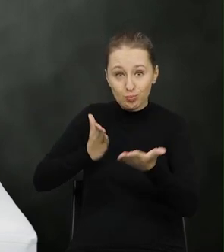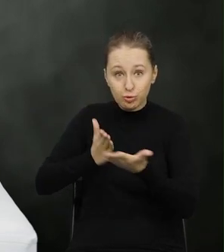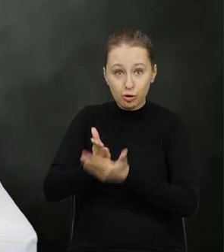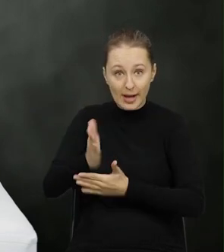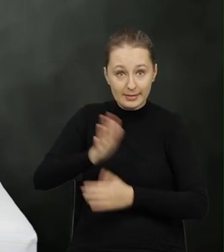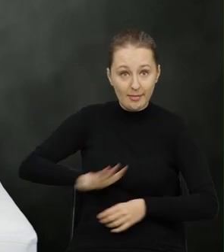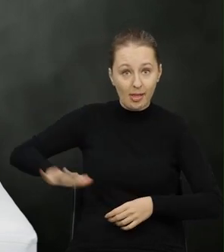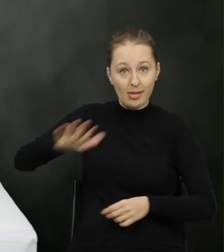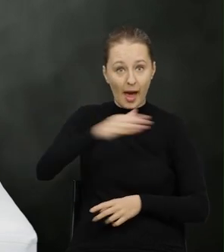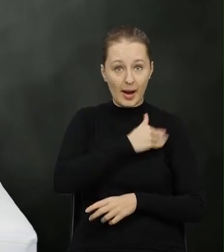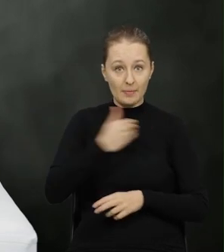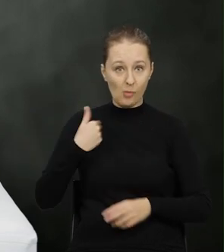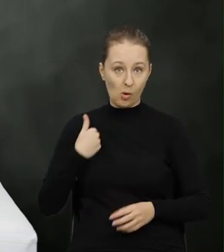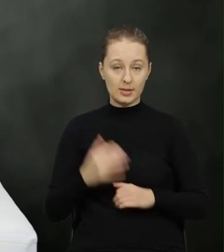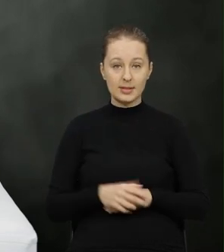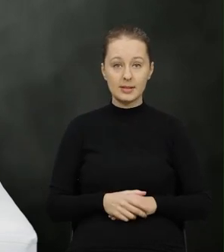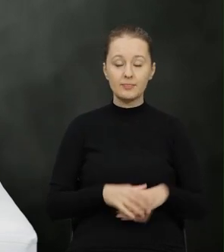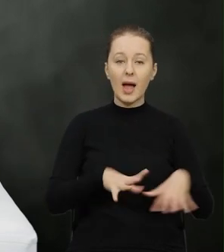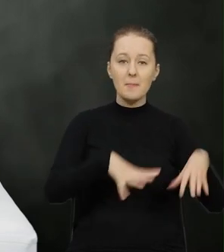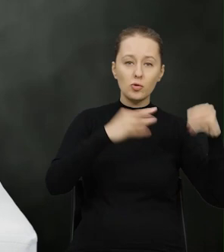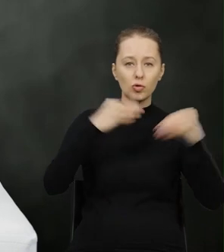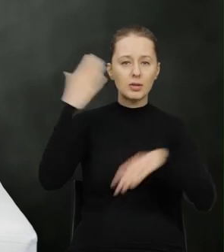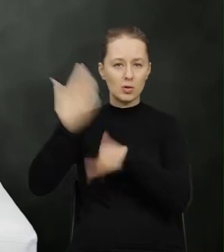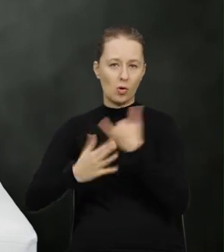poprzez Polskę.